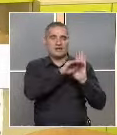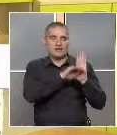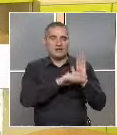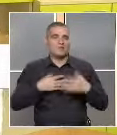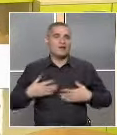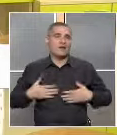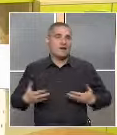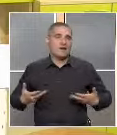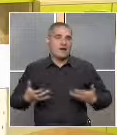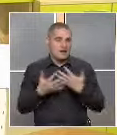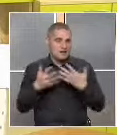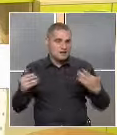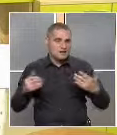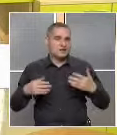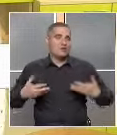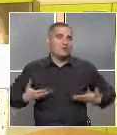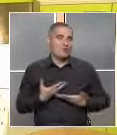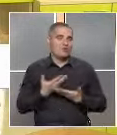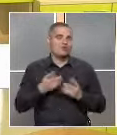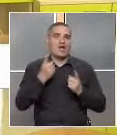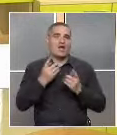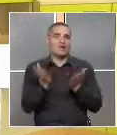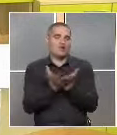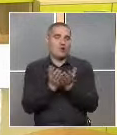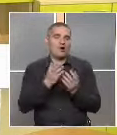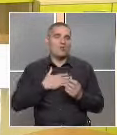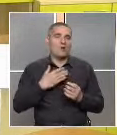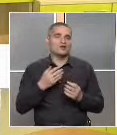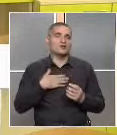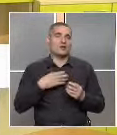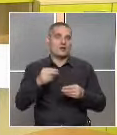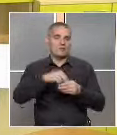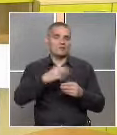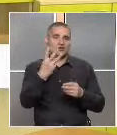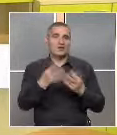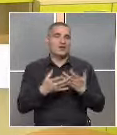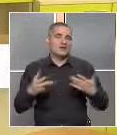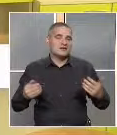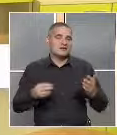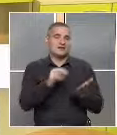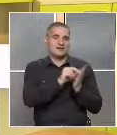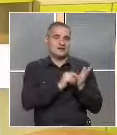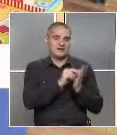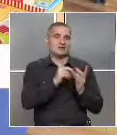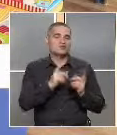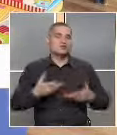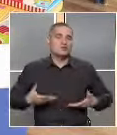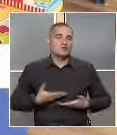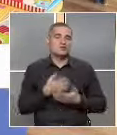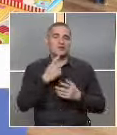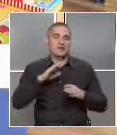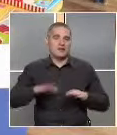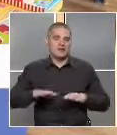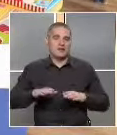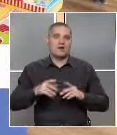има различни нужди. И един урок може да съдържа три различни задачи, които са точно за нуждите на детето.